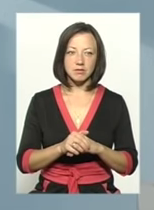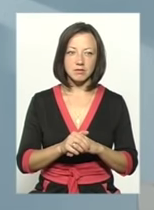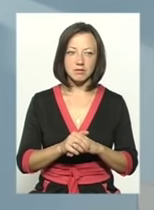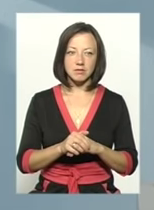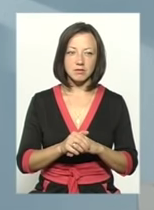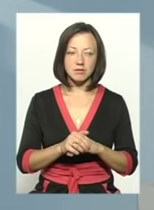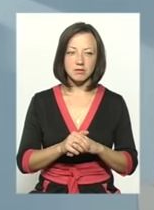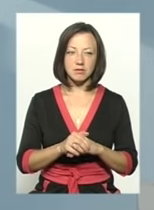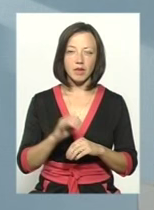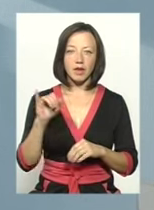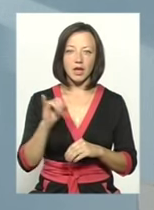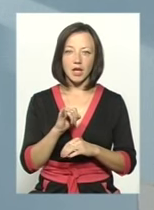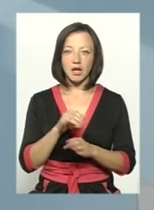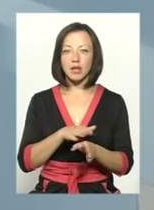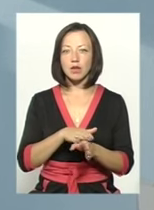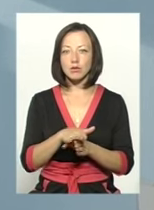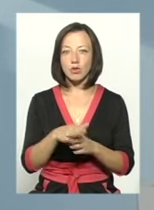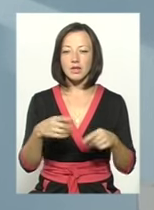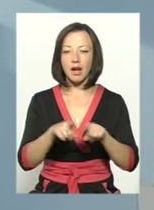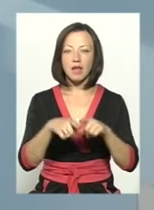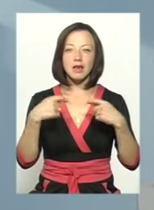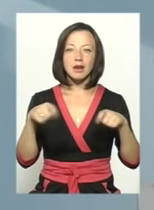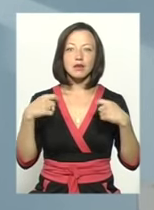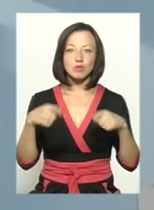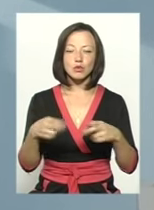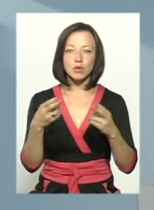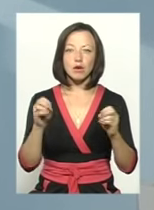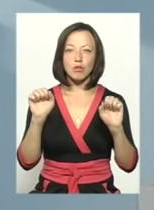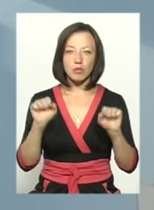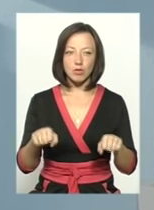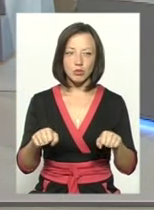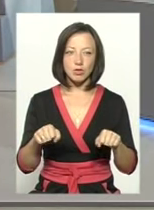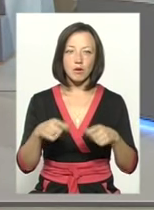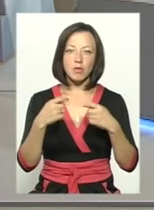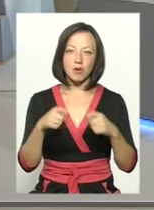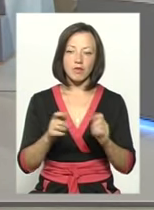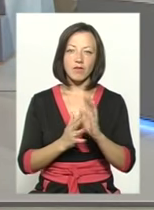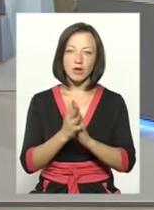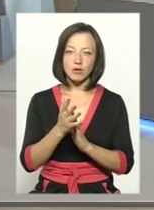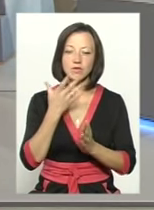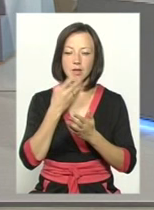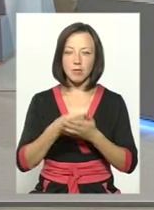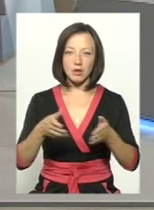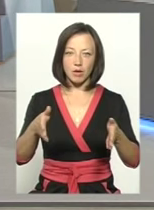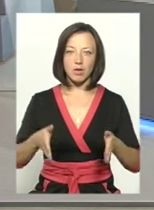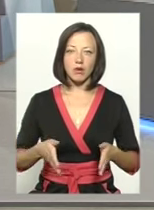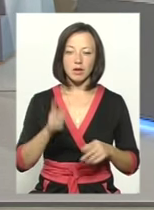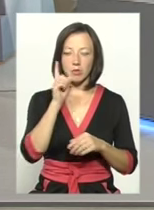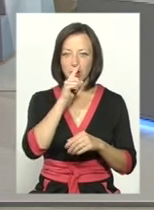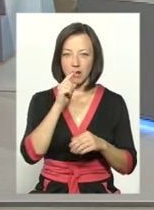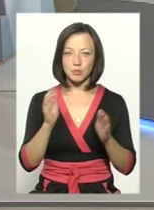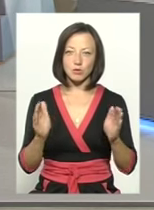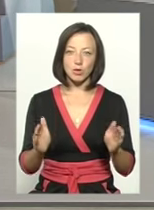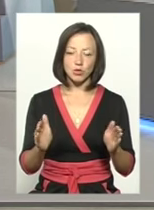реалізовувати собі такі ринки збута, де вони можуть продати свою продукцію вирощену себе на городі, на маленькому